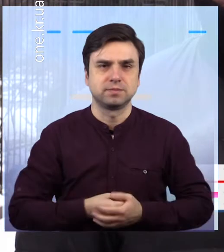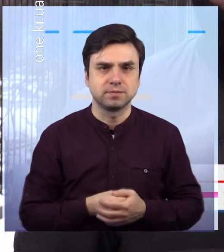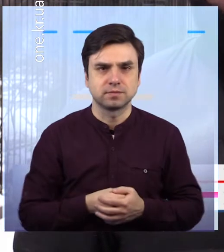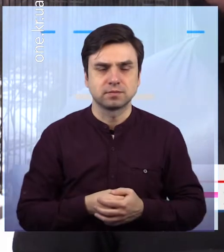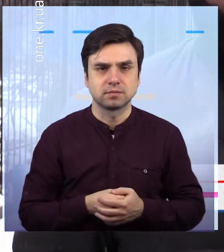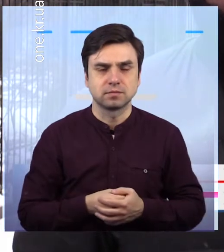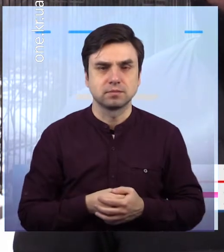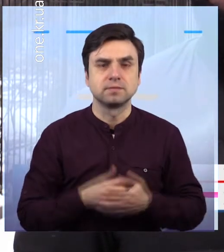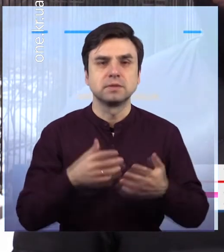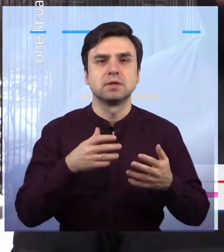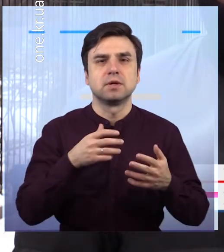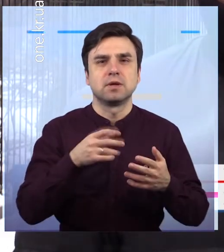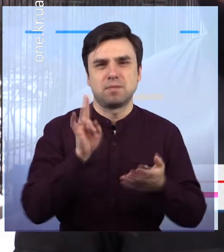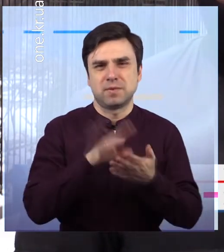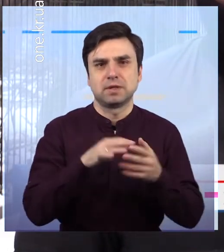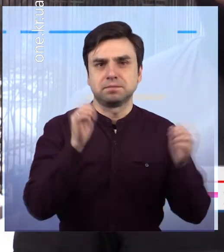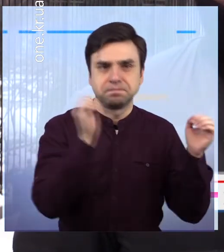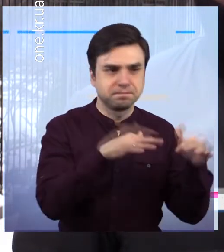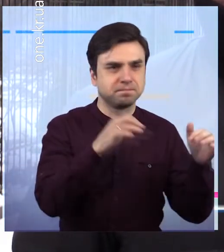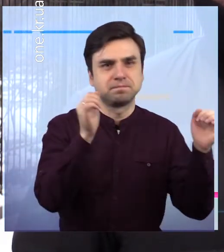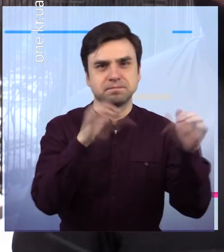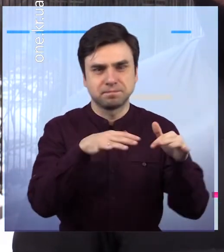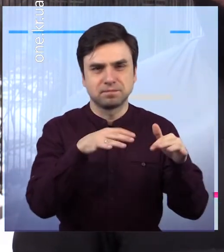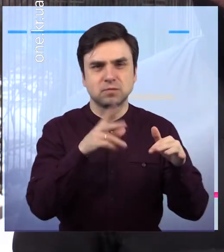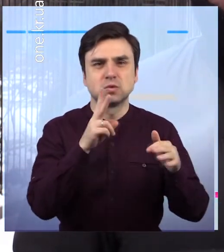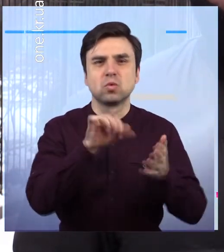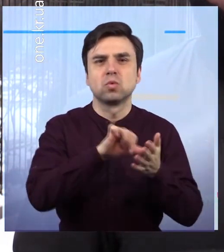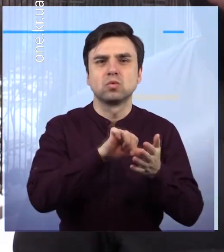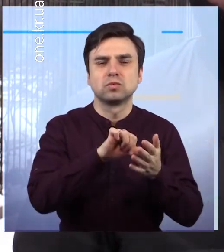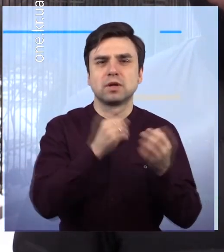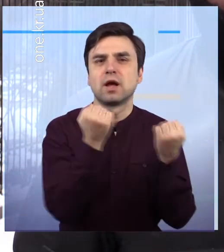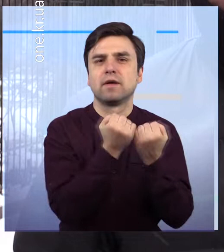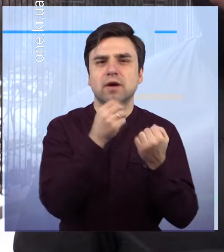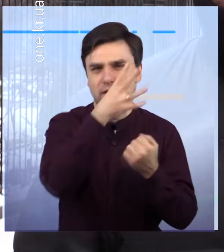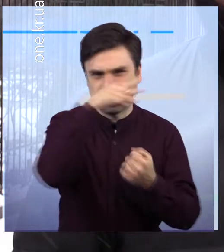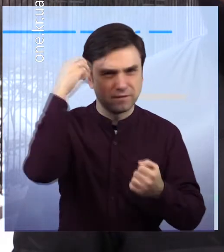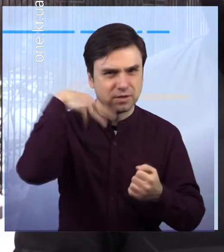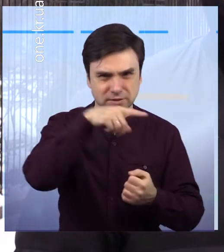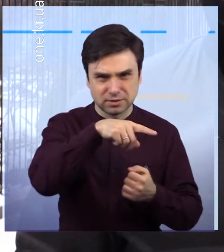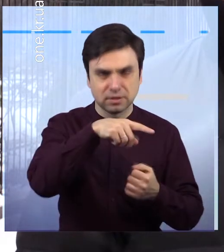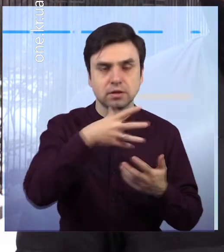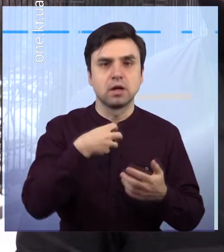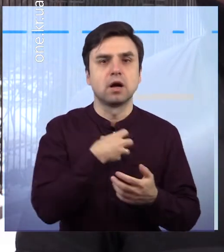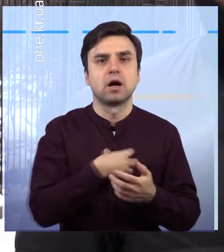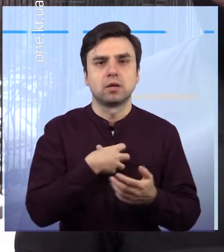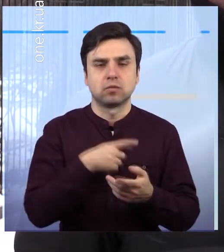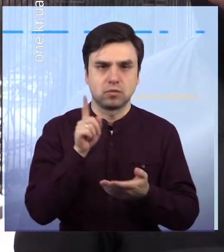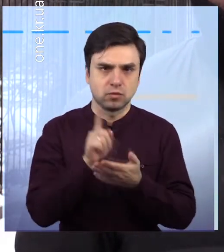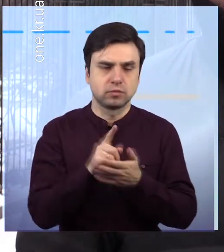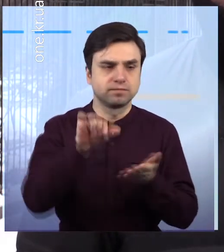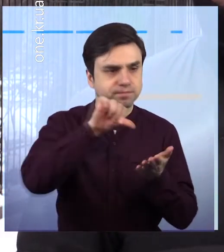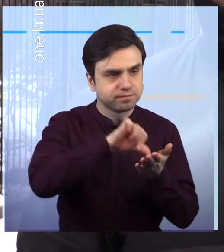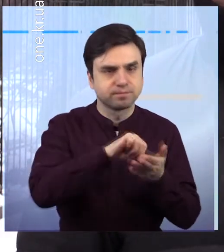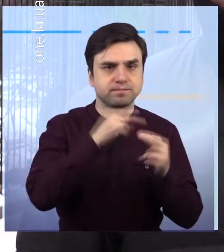і хотів їхати на ту війну, яка була. Але не спрашивали, а просто їхали. Действительно, це герої, к сожалению, що сьогодні дуже часто починають забувати, що